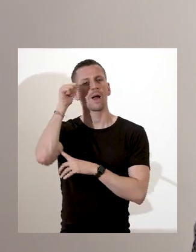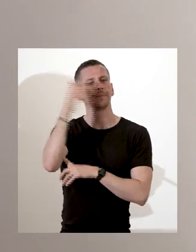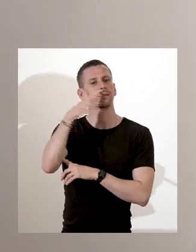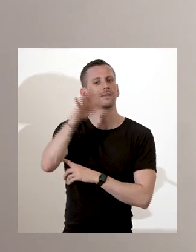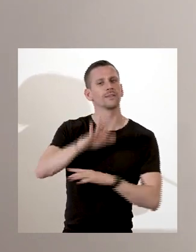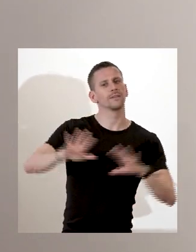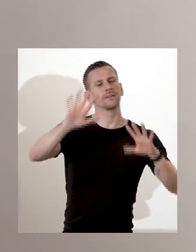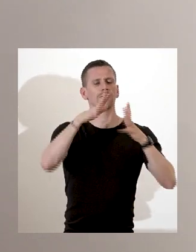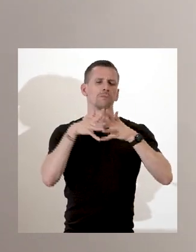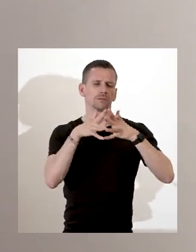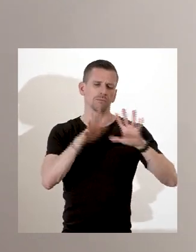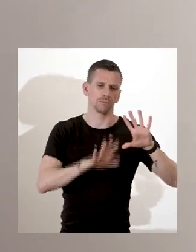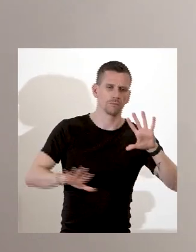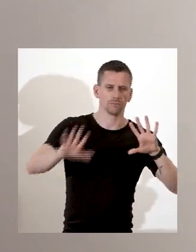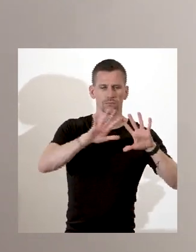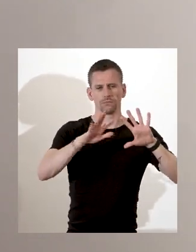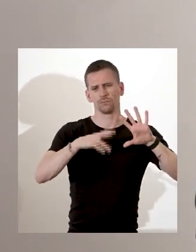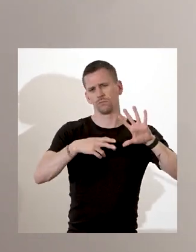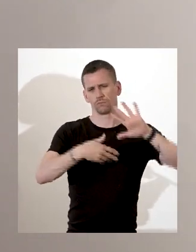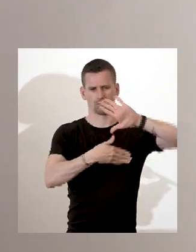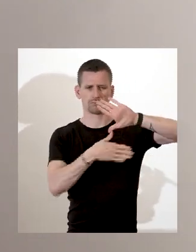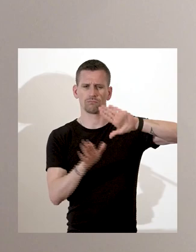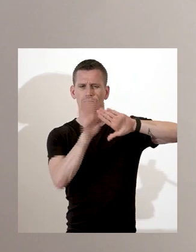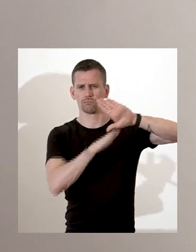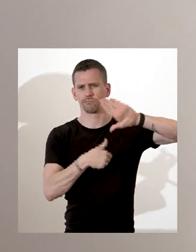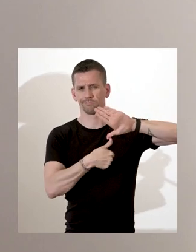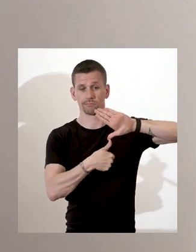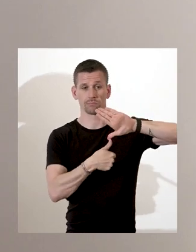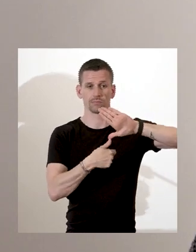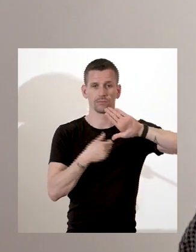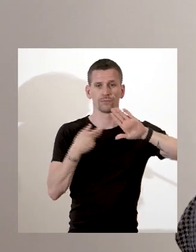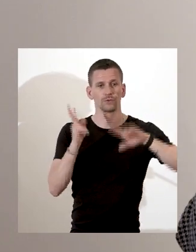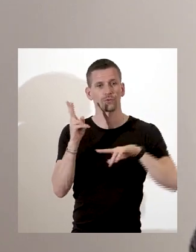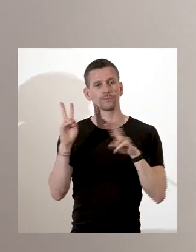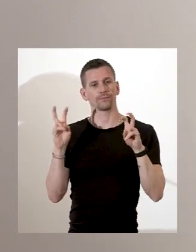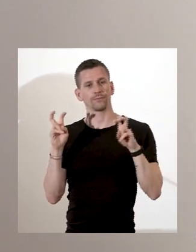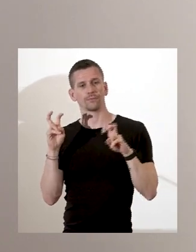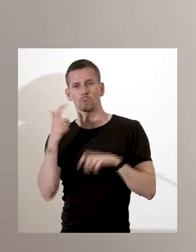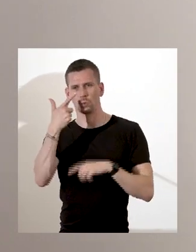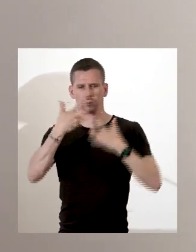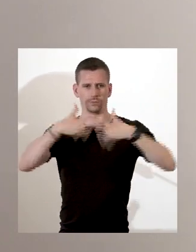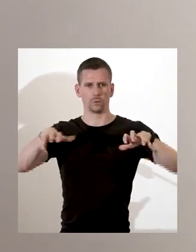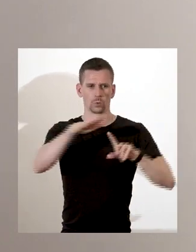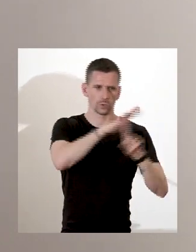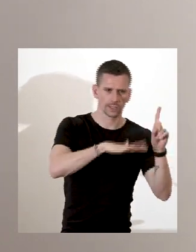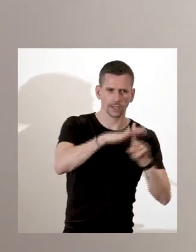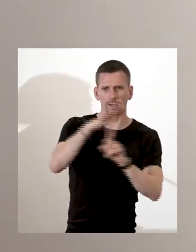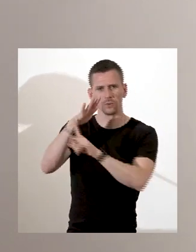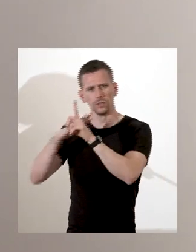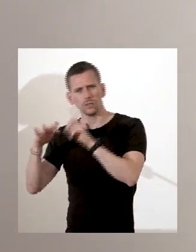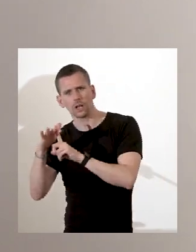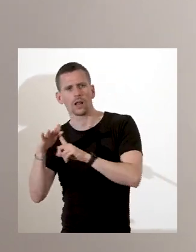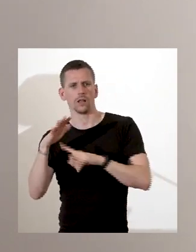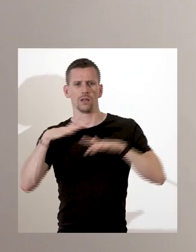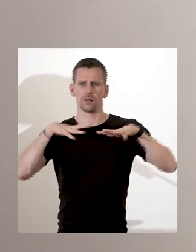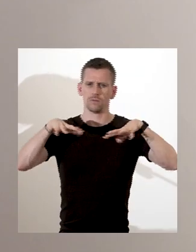on a une distinction entre deux types de sociétés. C'est-à-dire qu'il y a des sociétés où on considère que l'esclavage façonne intégralement les rapports sociaux,